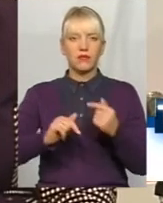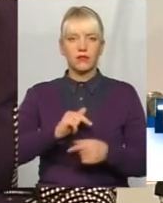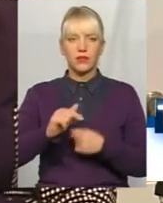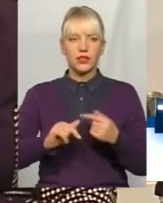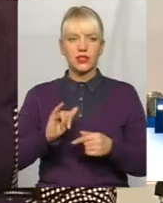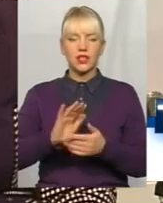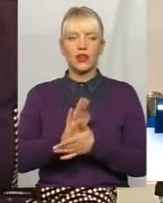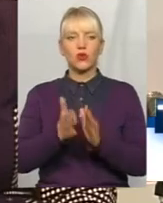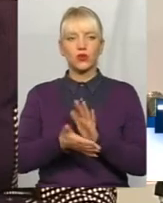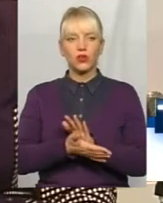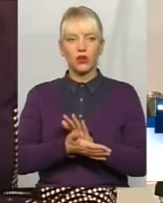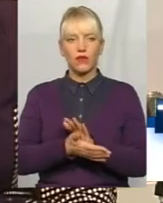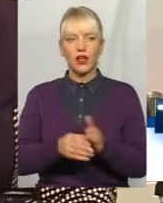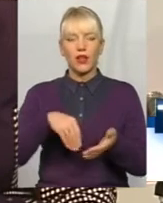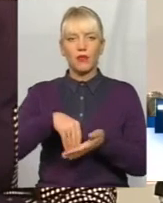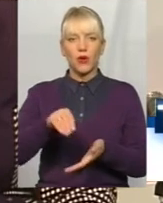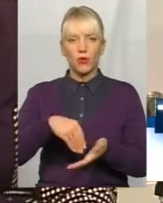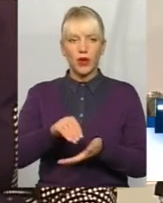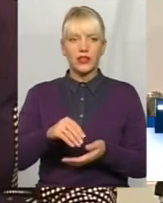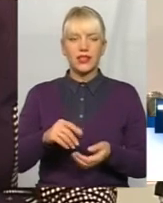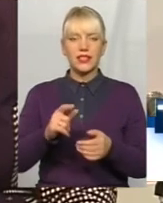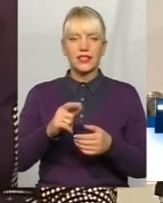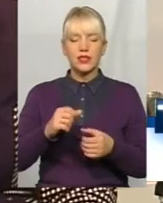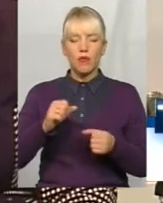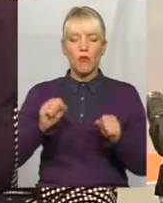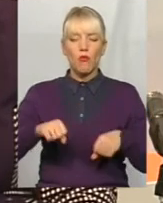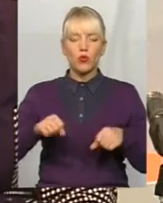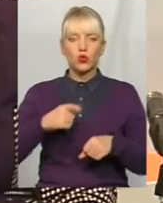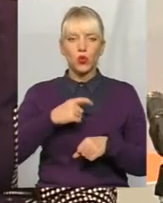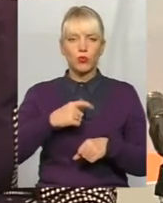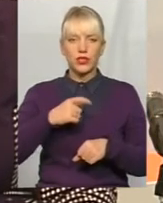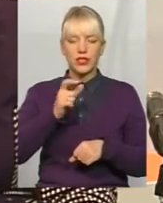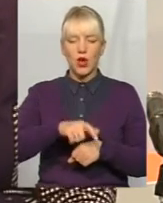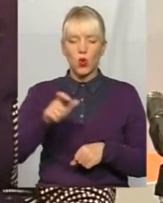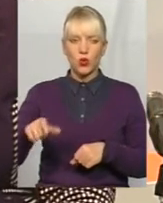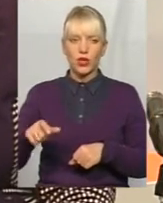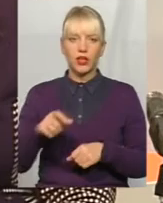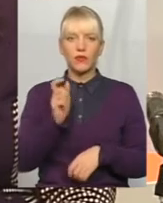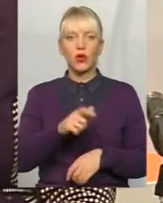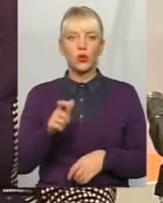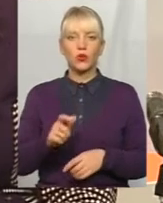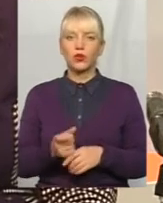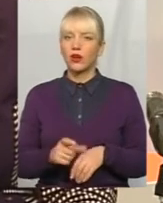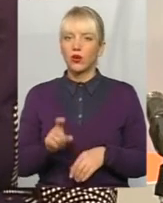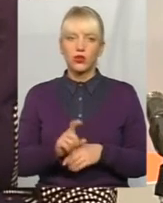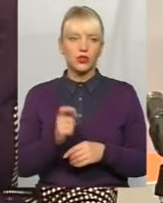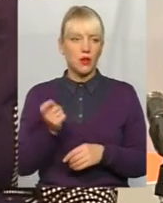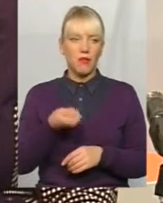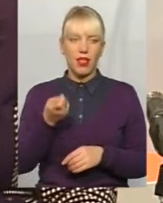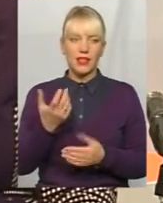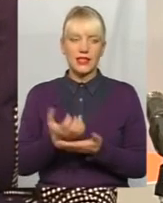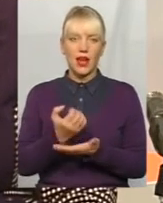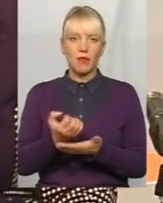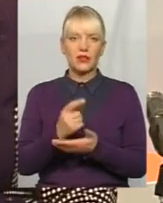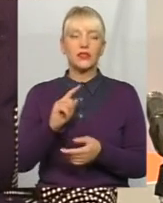усови покупательній способності наших людей. Люди дуже мало заробляють,